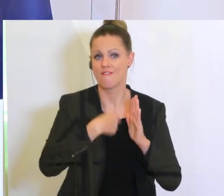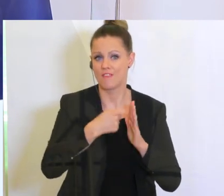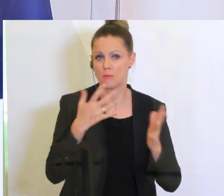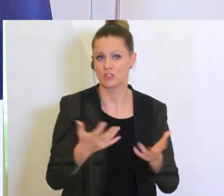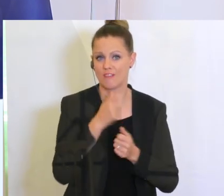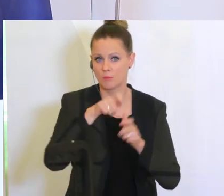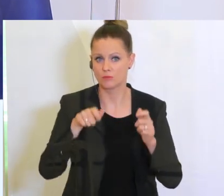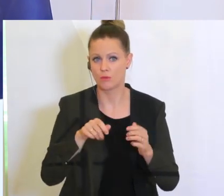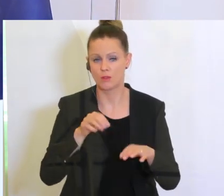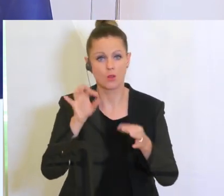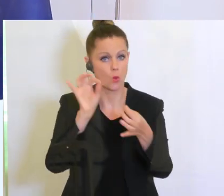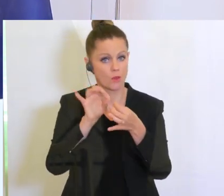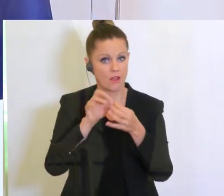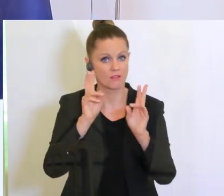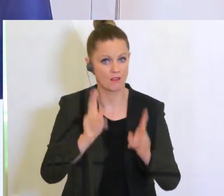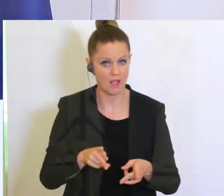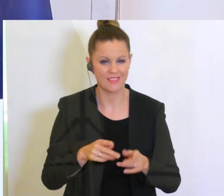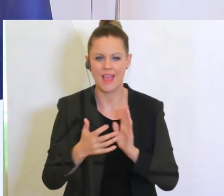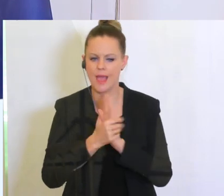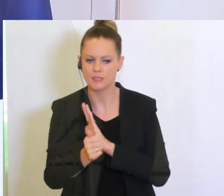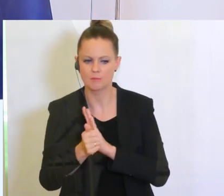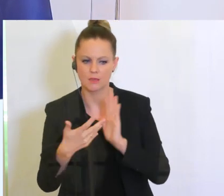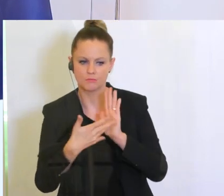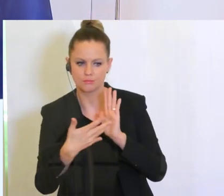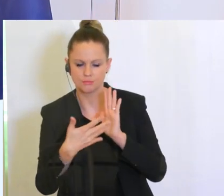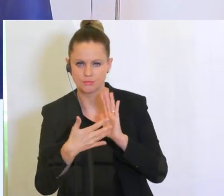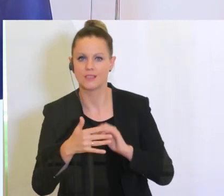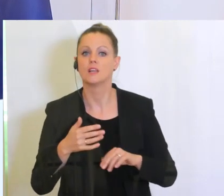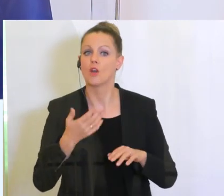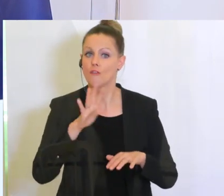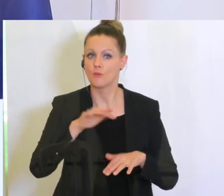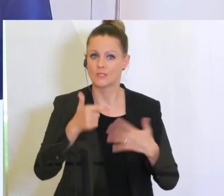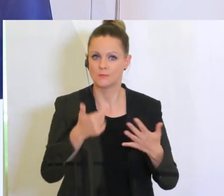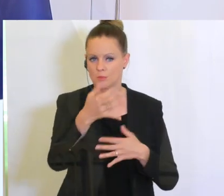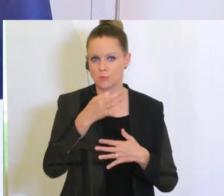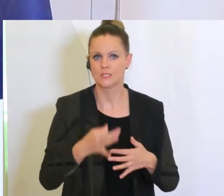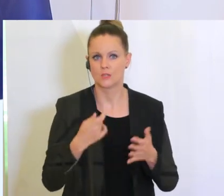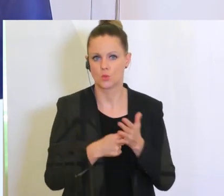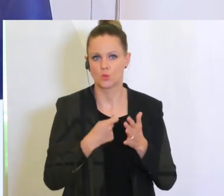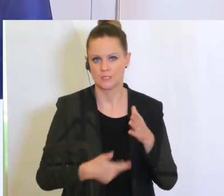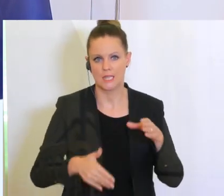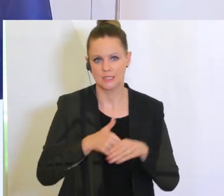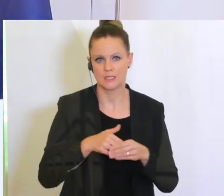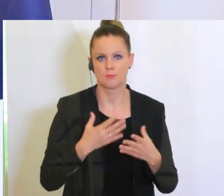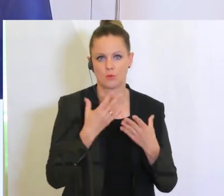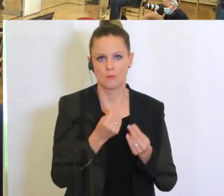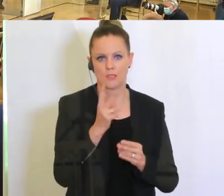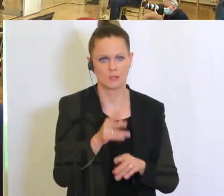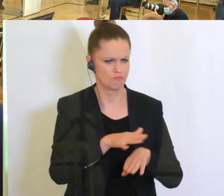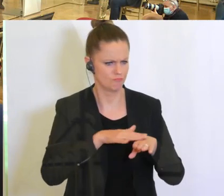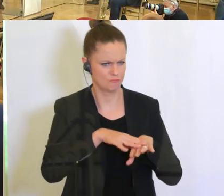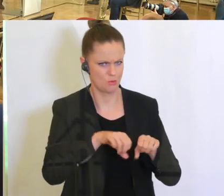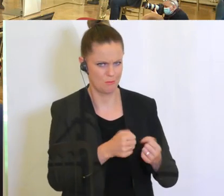entsprechend hin, Experten schauen sich dann entsprechend an und dann werden eben 75 Prozent der Kosten ersetzt. Entschuldigen, dass ich